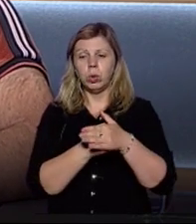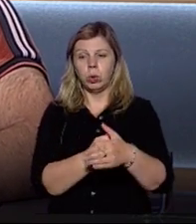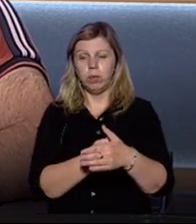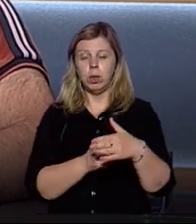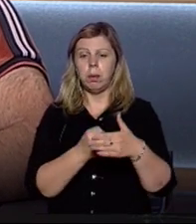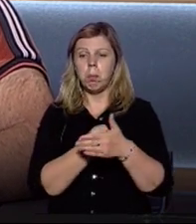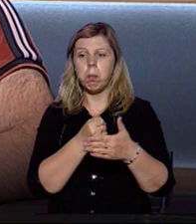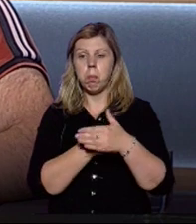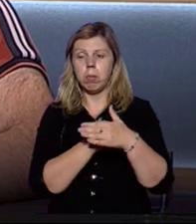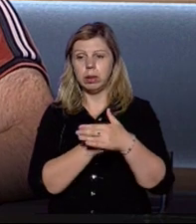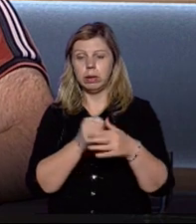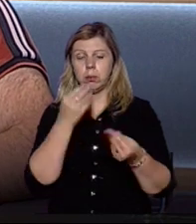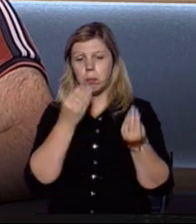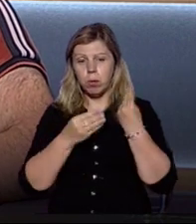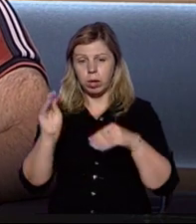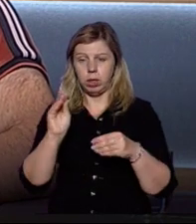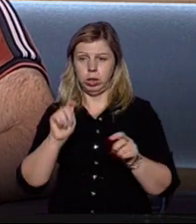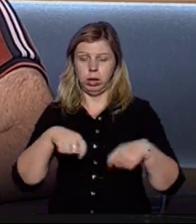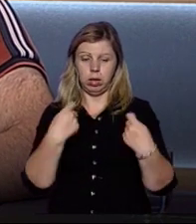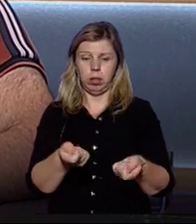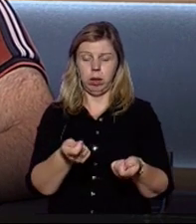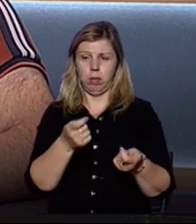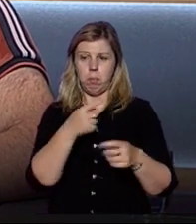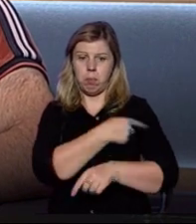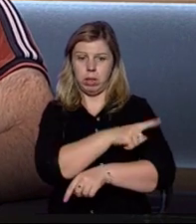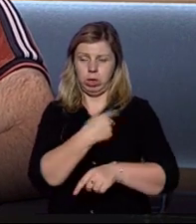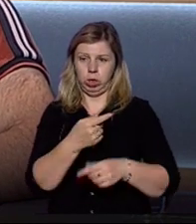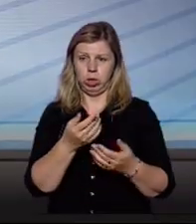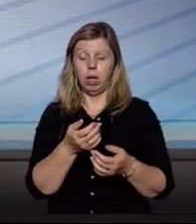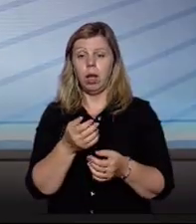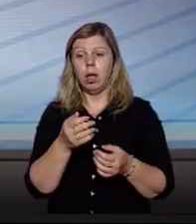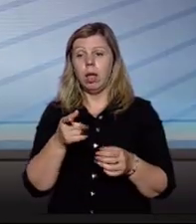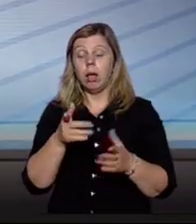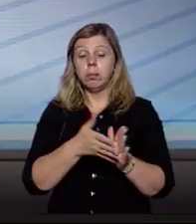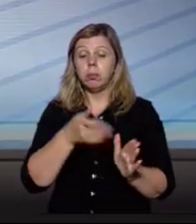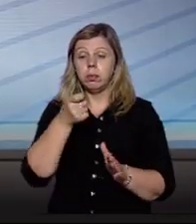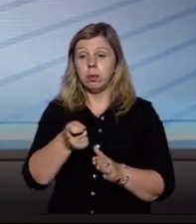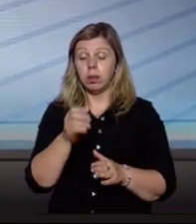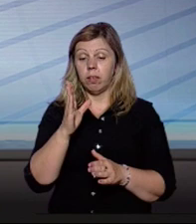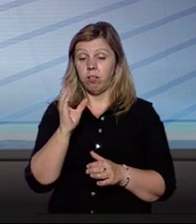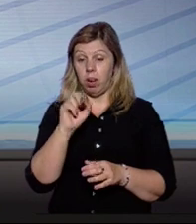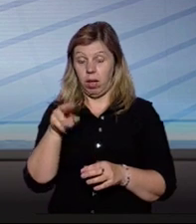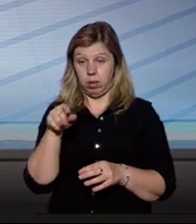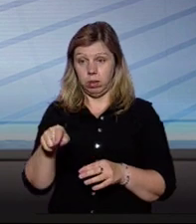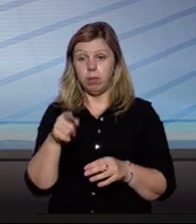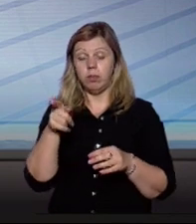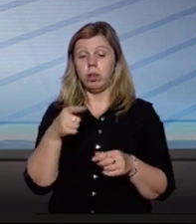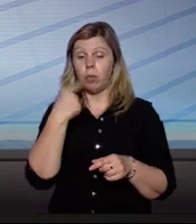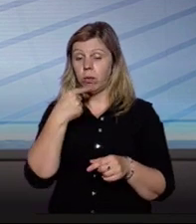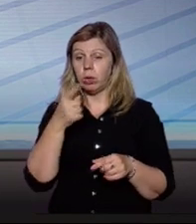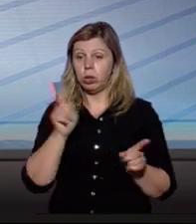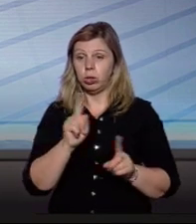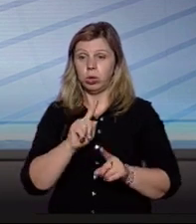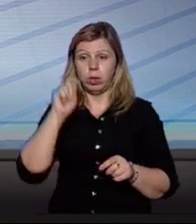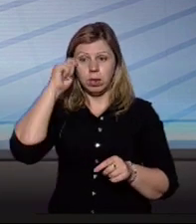бази для покращення якості надання медичних послуг. Ось, речі, автор петиції Михайло Влад, він стверджує про те, що